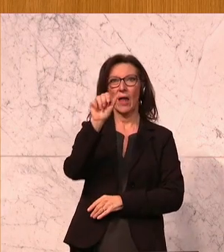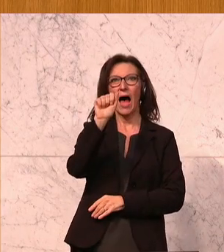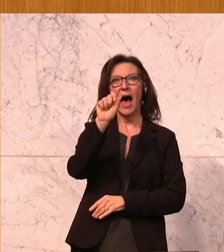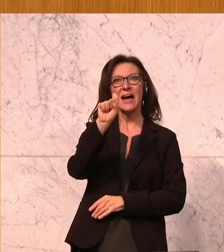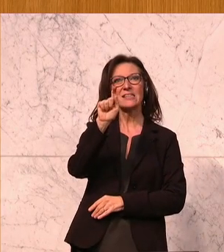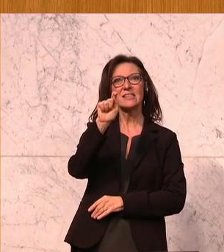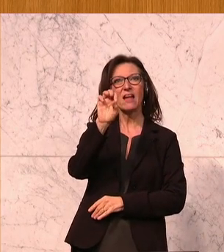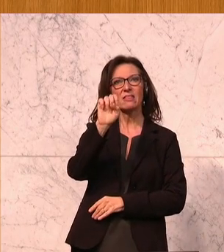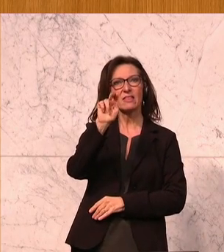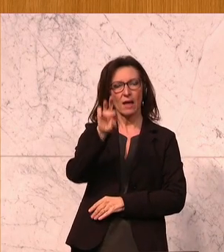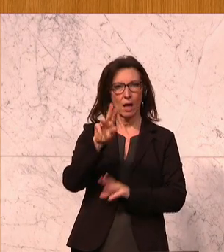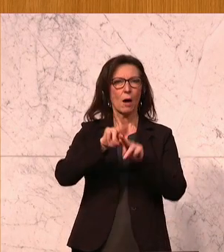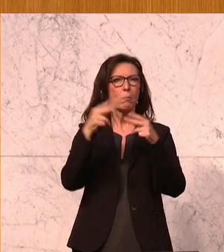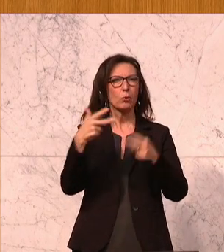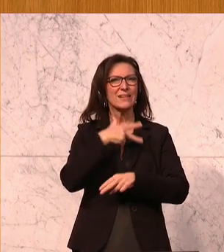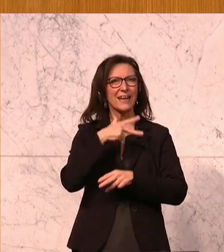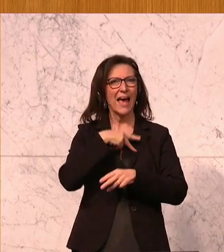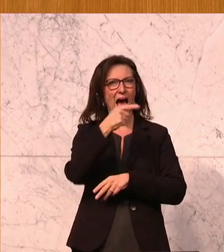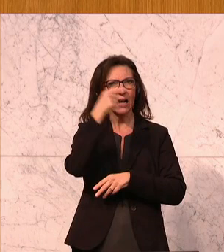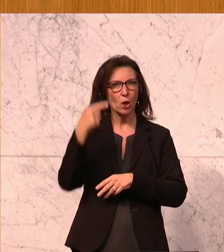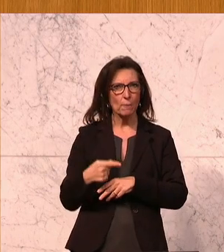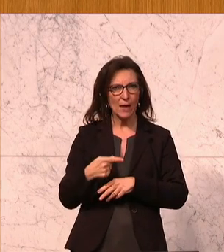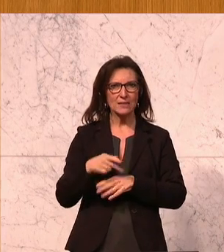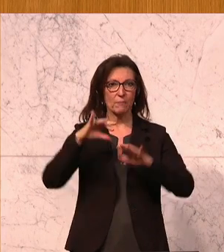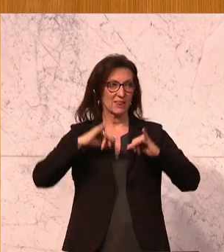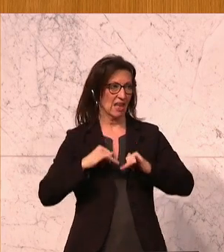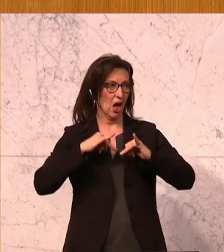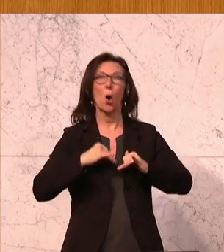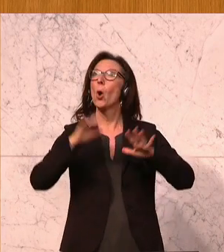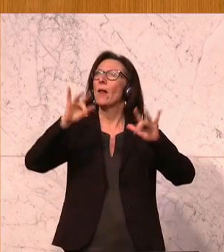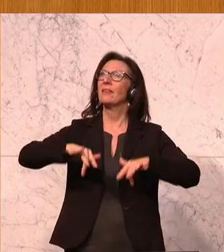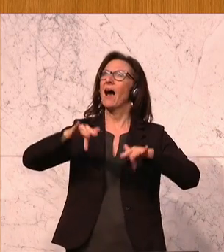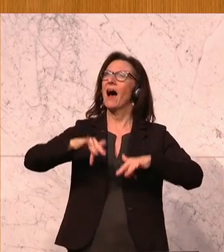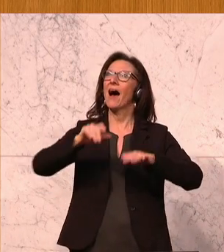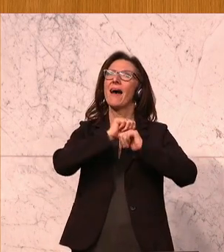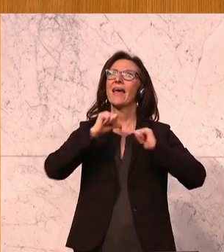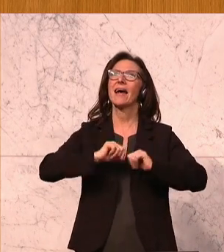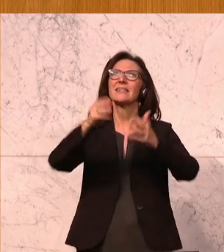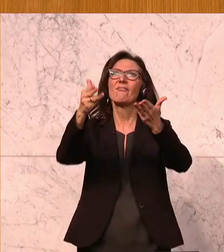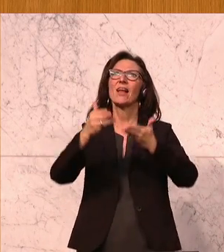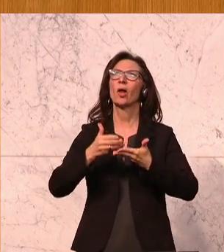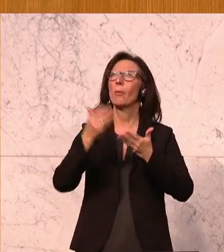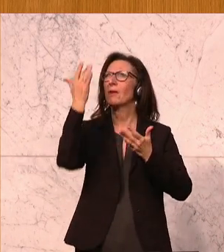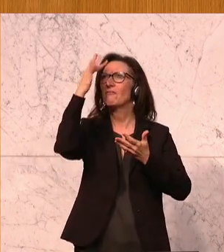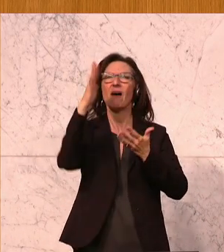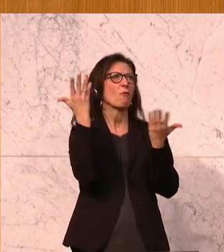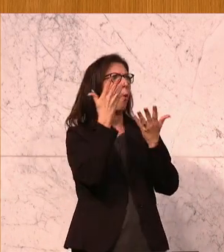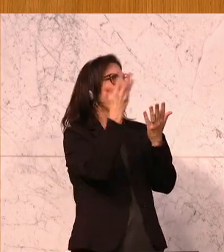ein Pädagoge am Bundesrealgymnasium in der Au in Tirol. Herzlich willkommen bei uns im Hohen Haus. Ich weiß jetzt nicht genau, wo er sitzt.